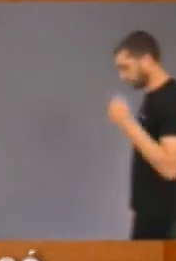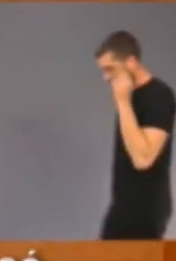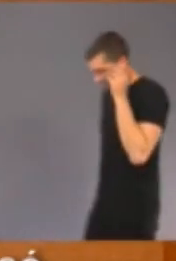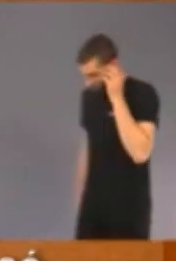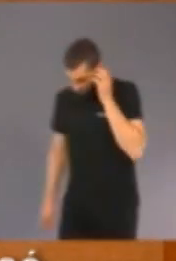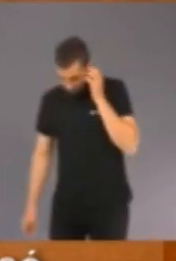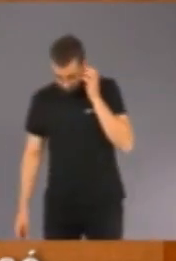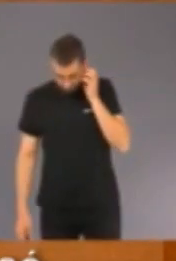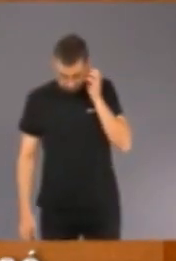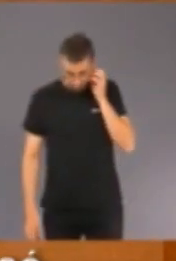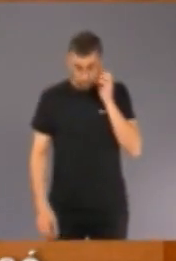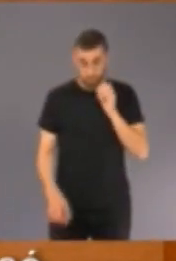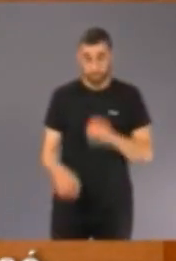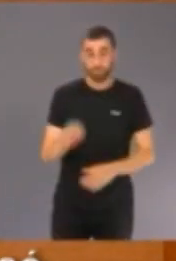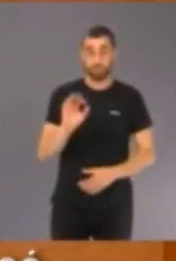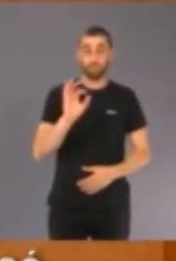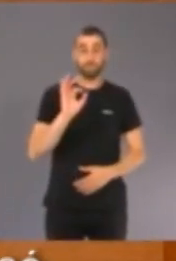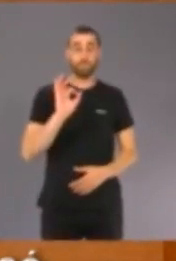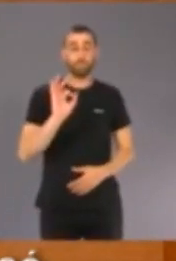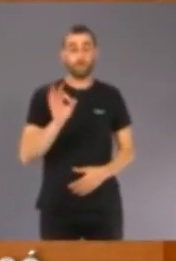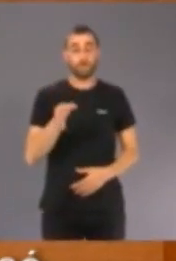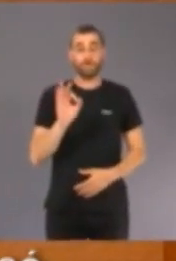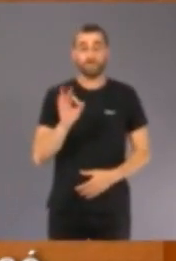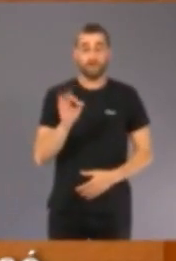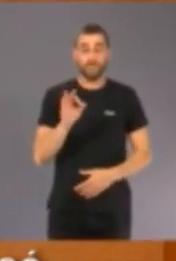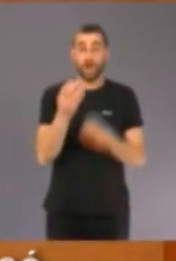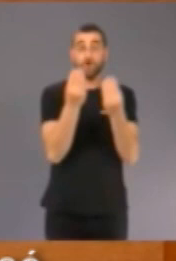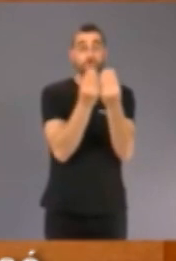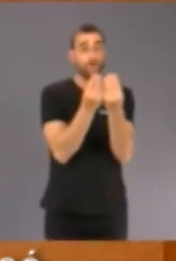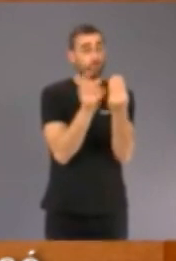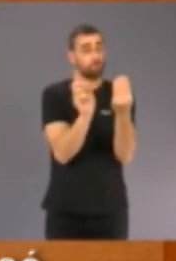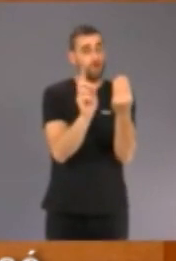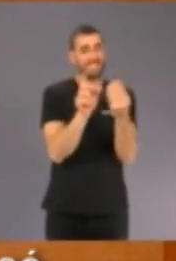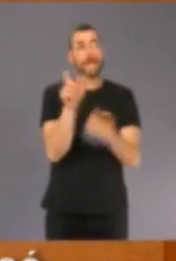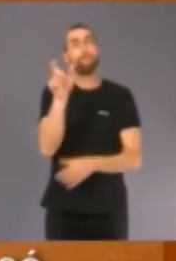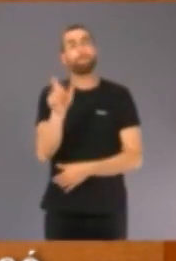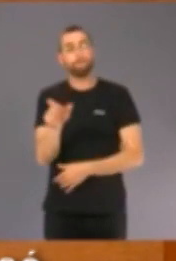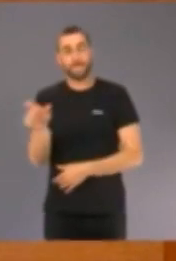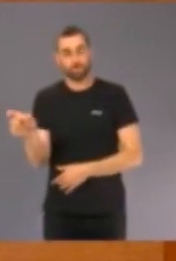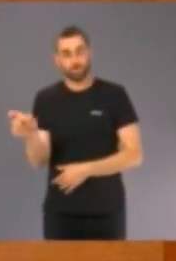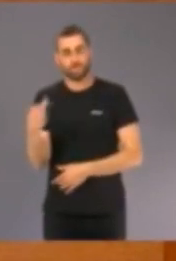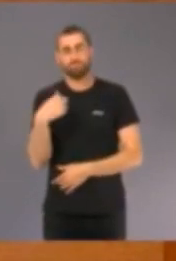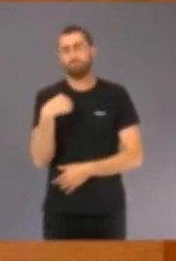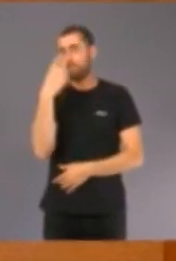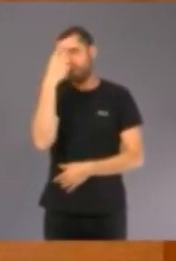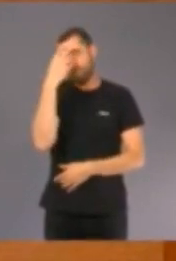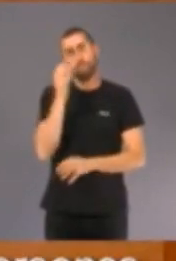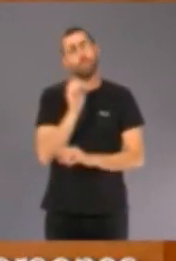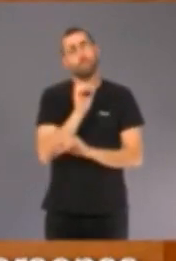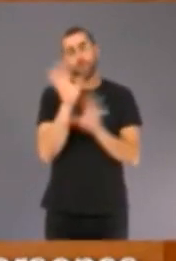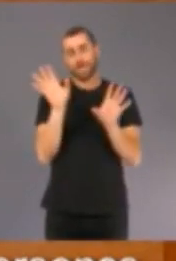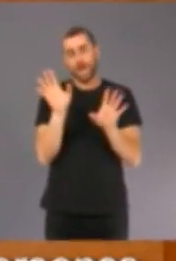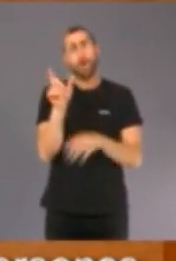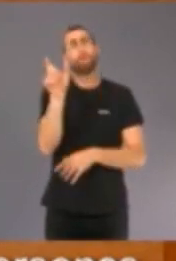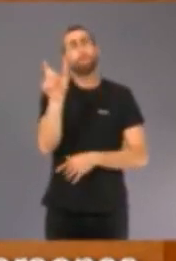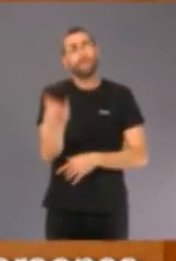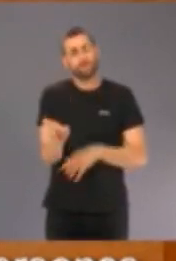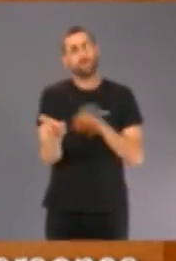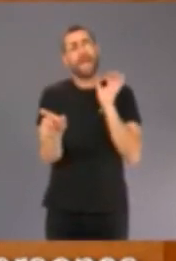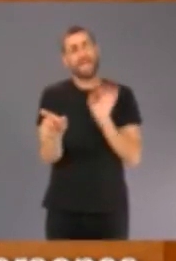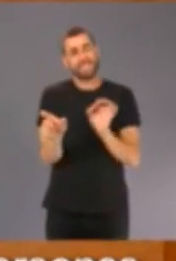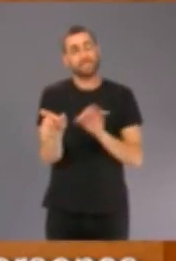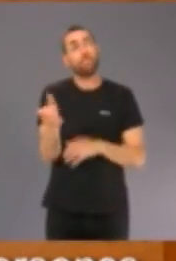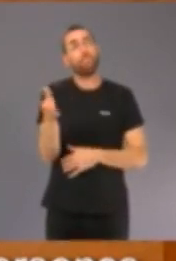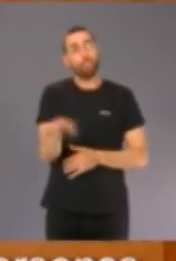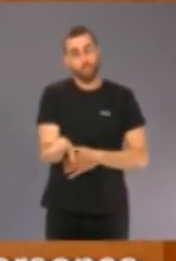I, efectivament, no són números, senyora Massó, són persones. Ho tinc ben clar. són persones les que